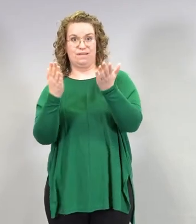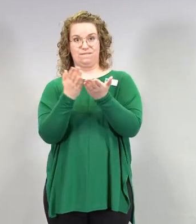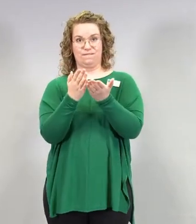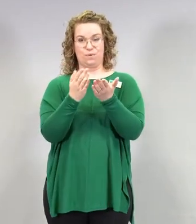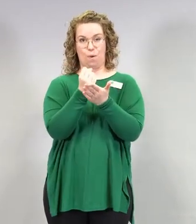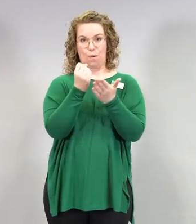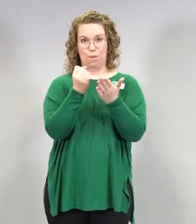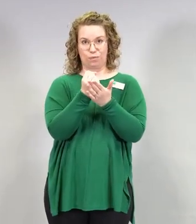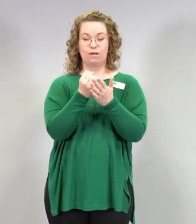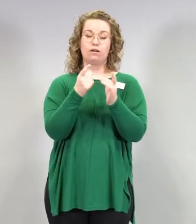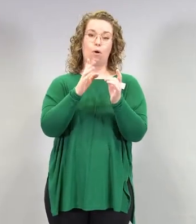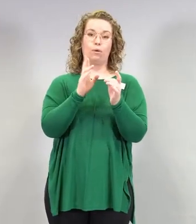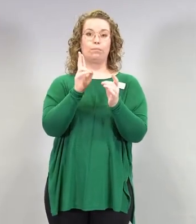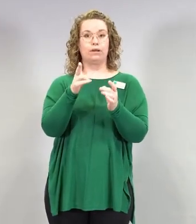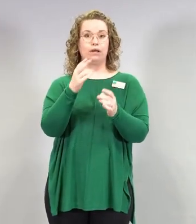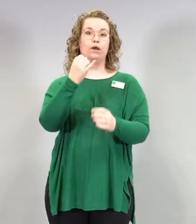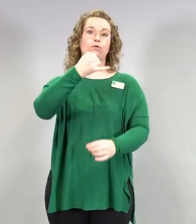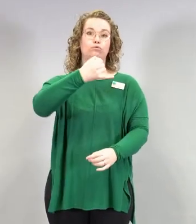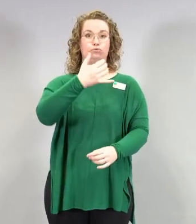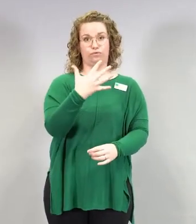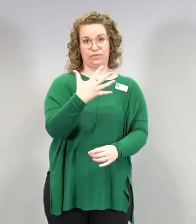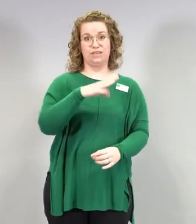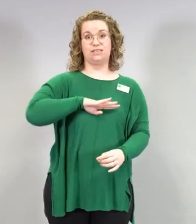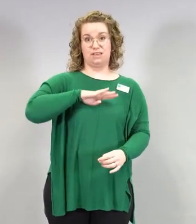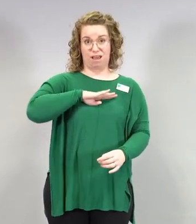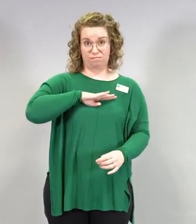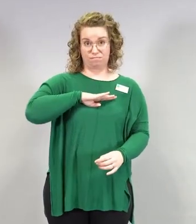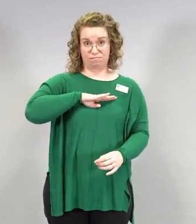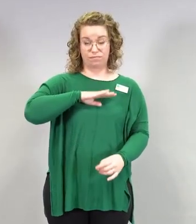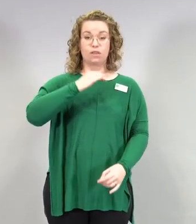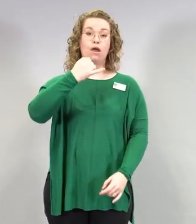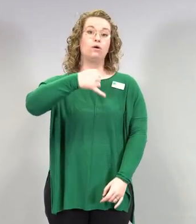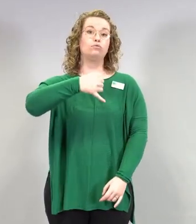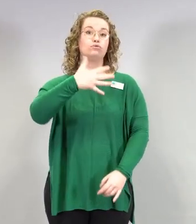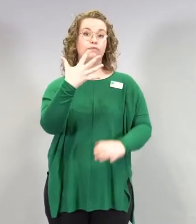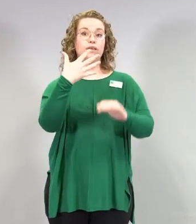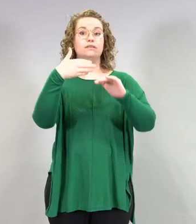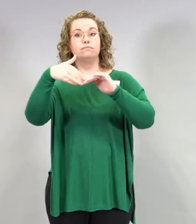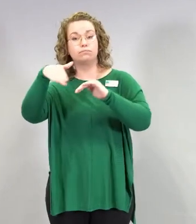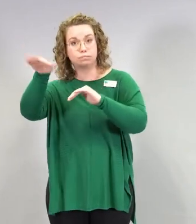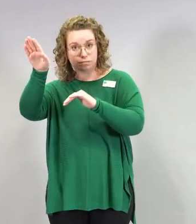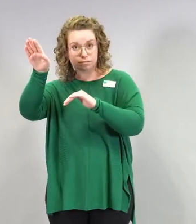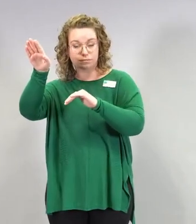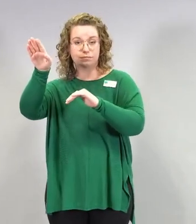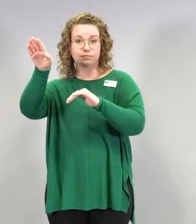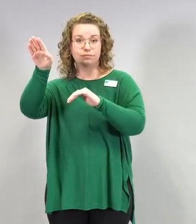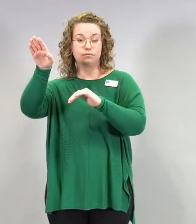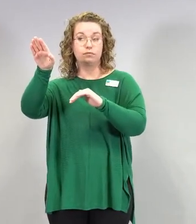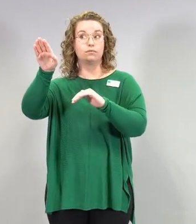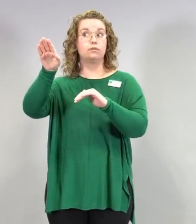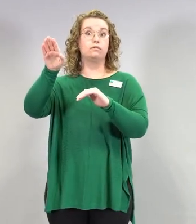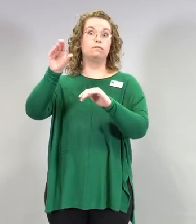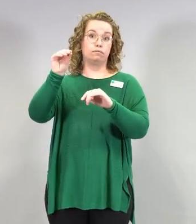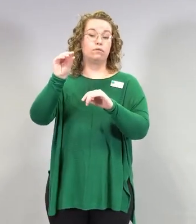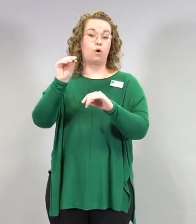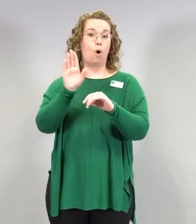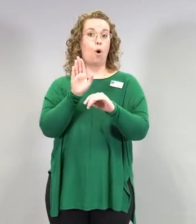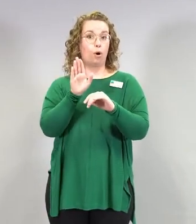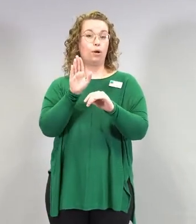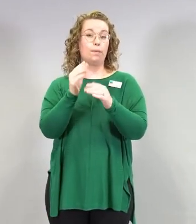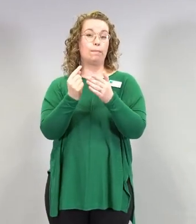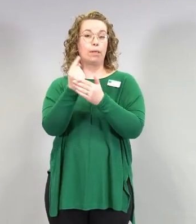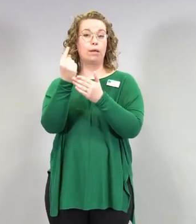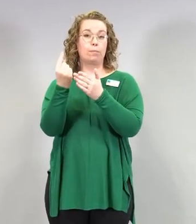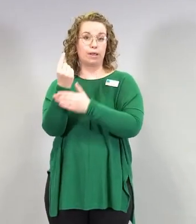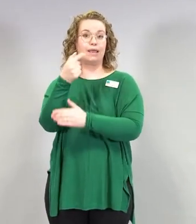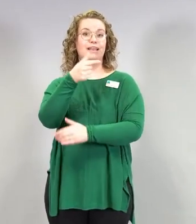että se on tässä 65 kohdalla. Siitä ylöspäin, niin vaikka näitä TTS-tapahtumia olisi